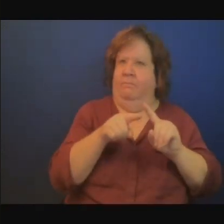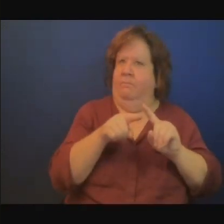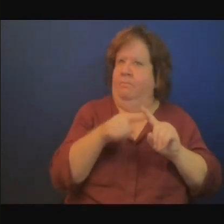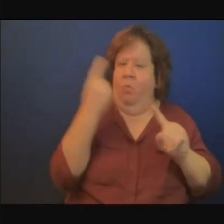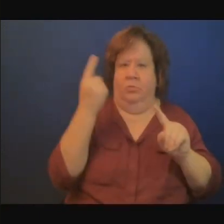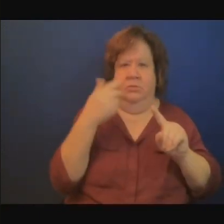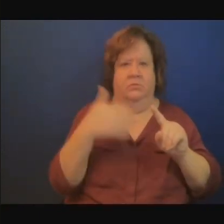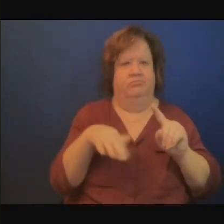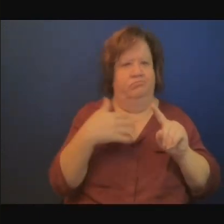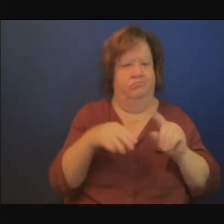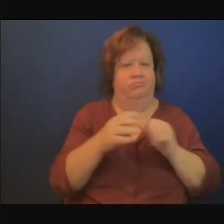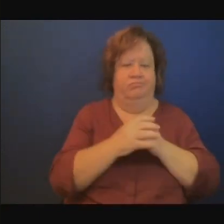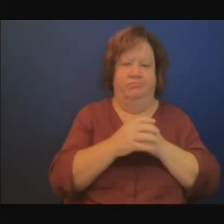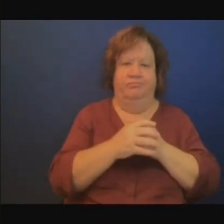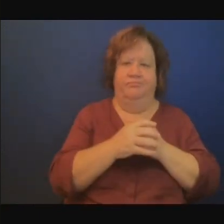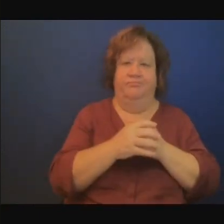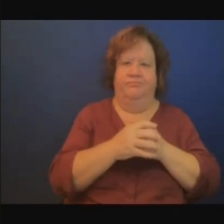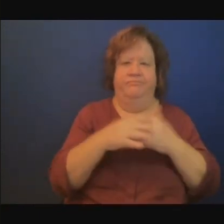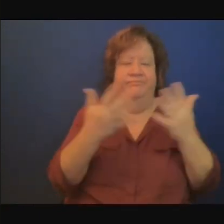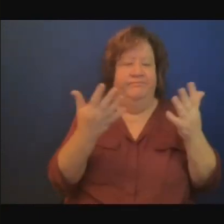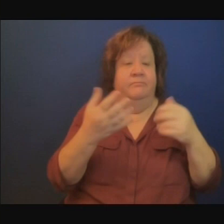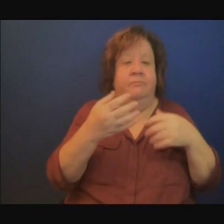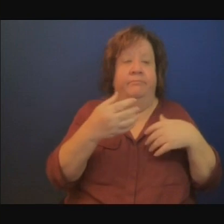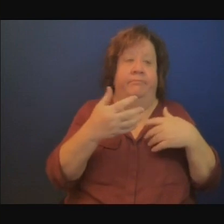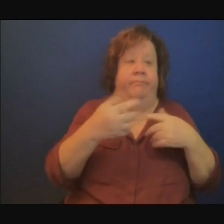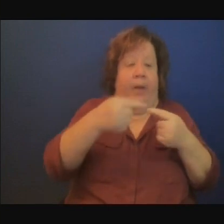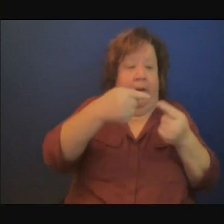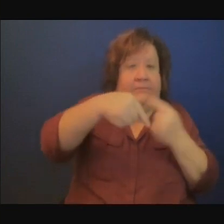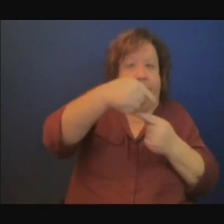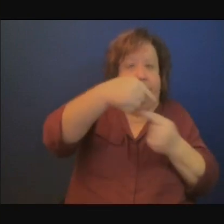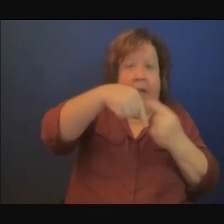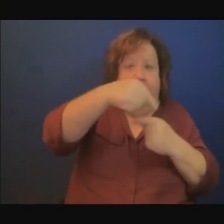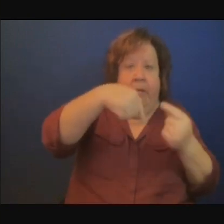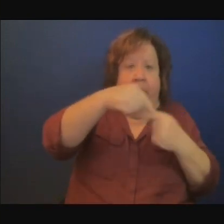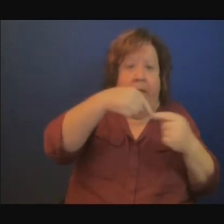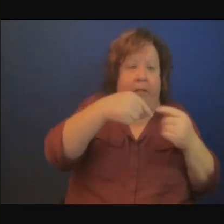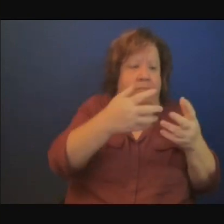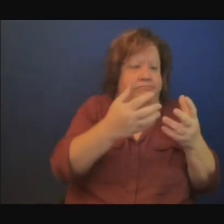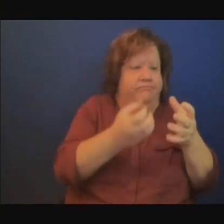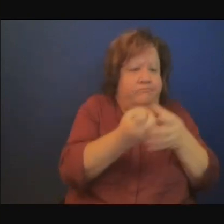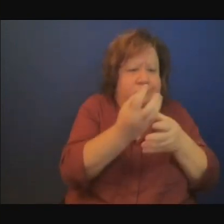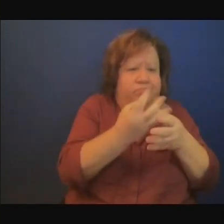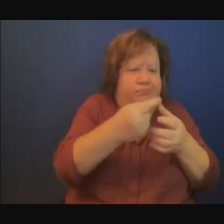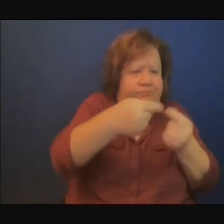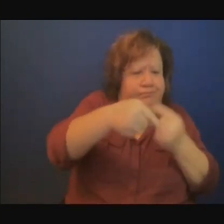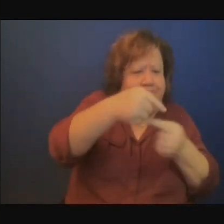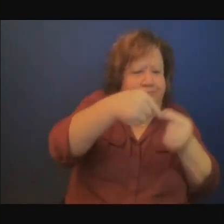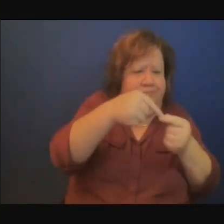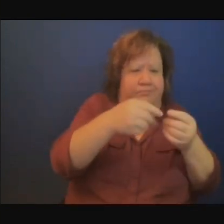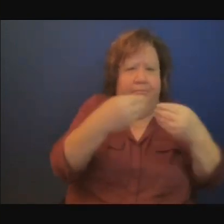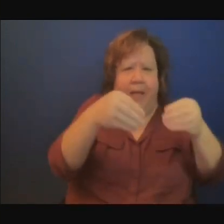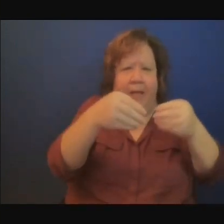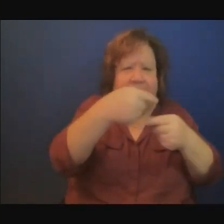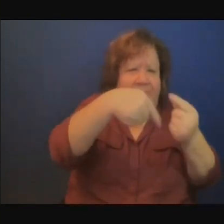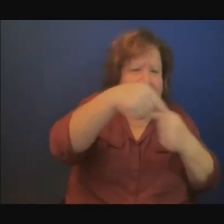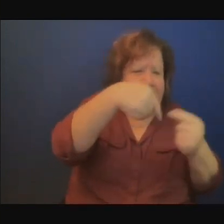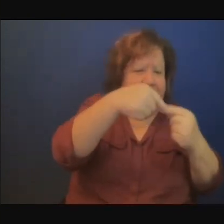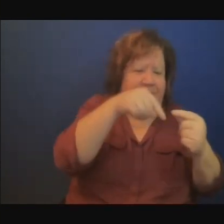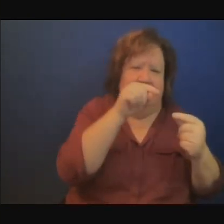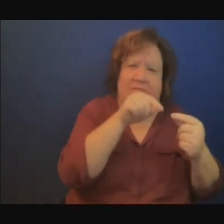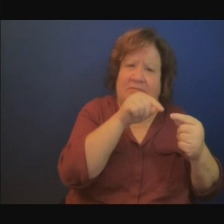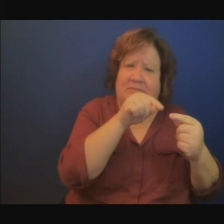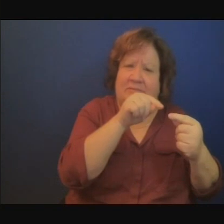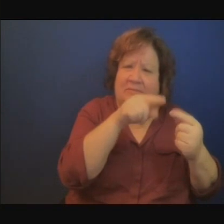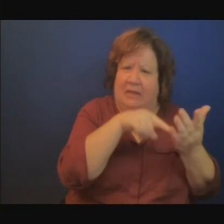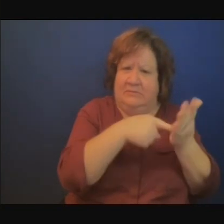première invention mais quand vous regardez en Europe on invente une panoplie de panneaux solaires des